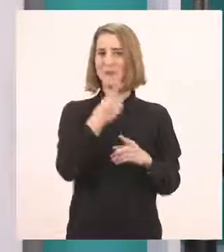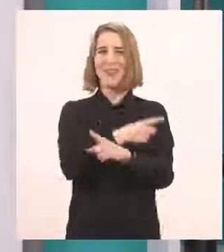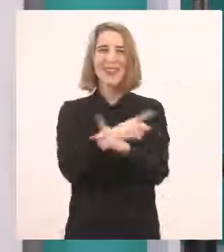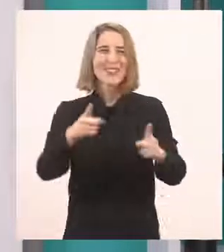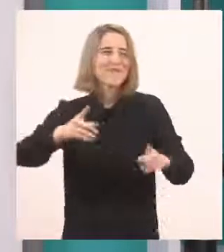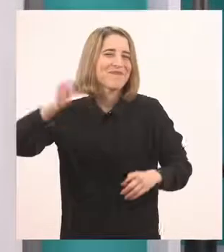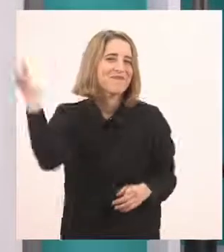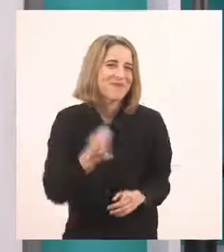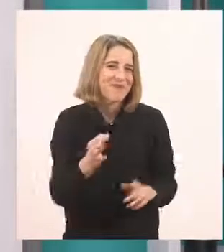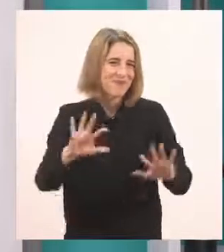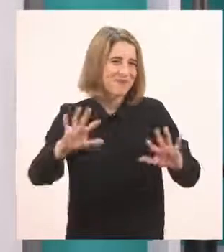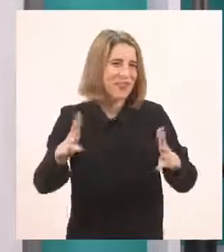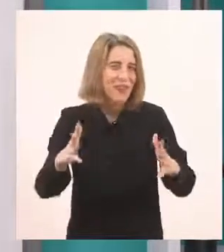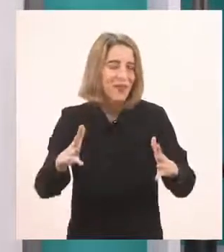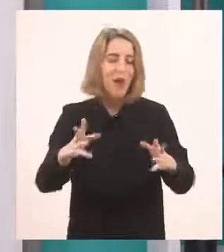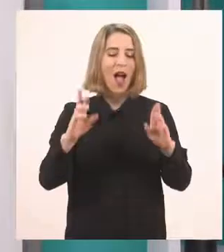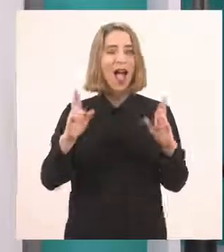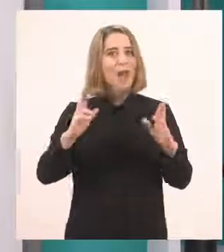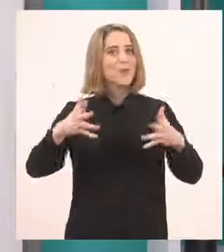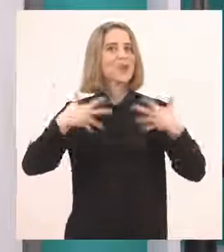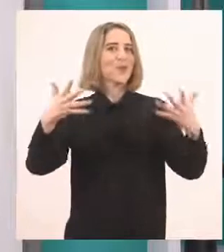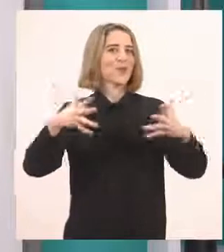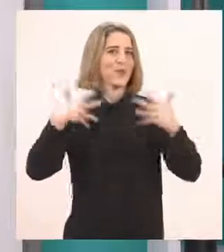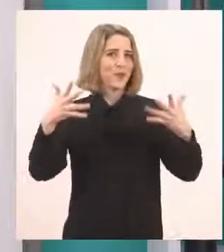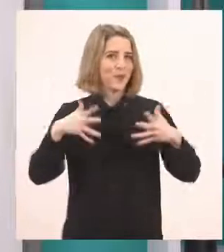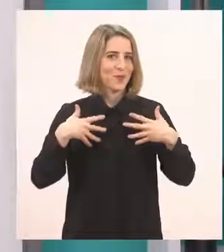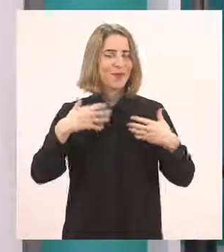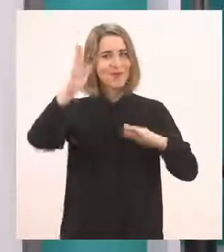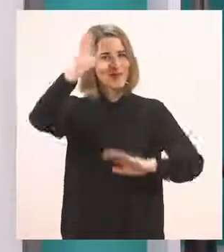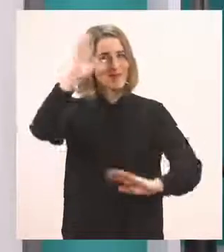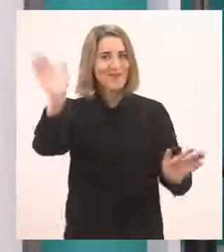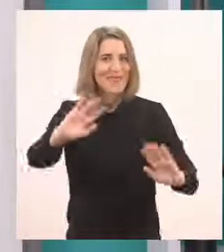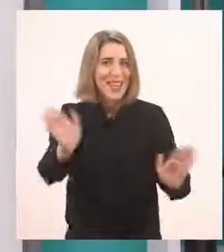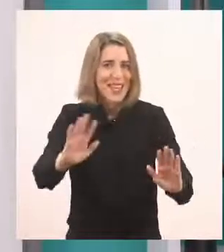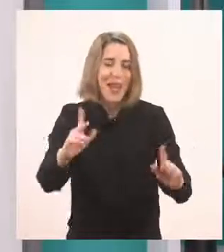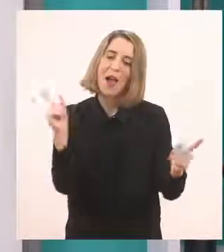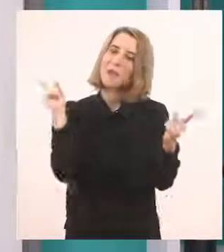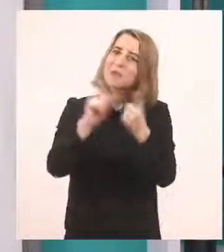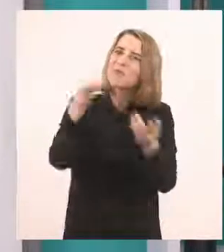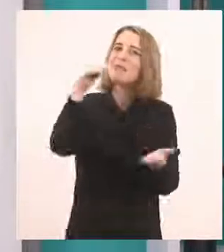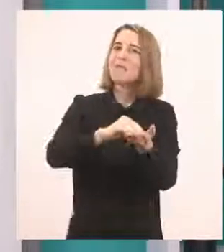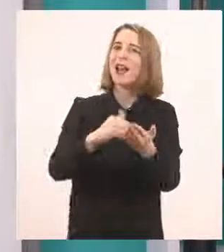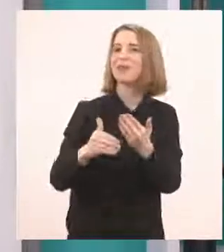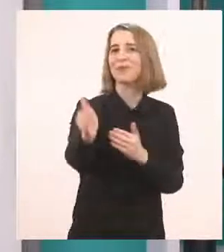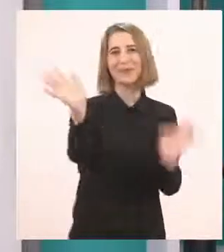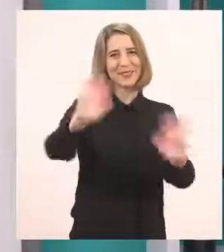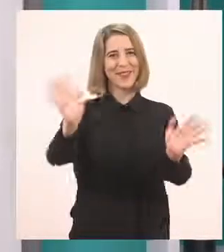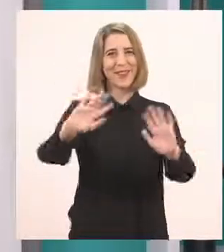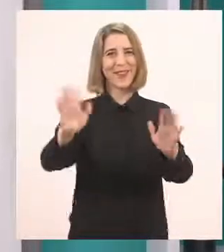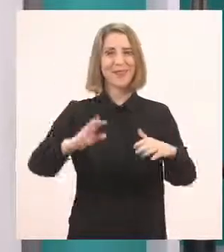όλοι καταπληκτικοί. Ελπίζω να το διασκεδάσατε. Σας χαιρετώ και θα τα ξαναβάμε σύντομα. Γεια σας!